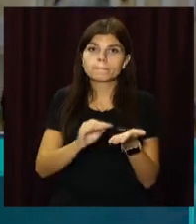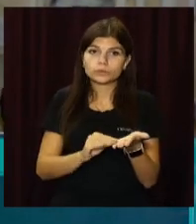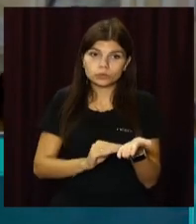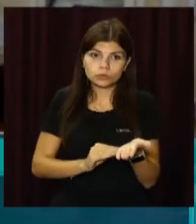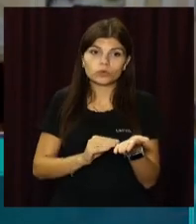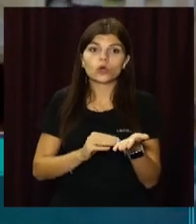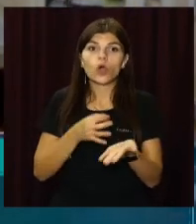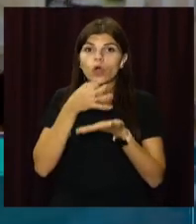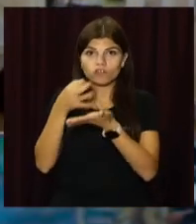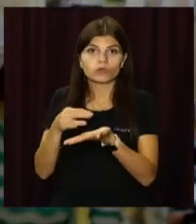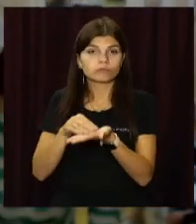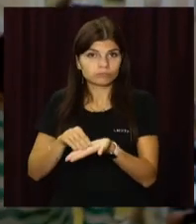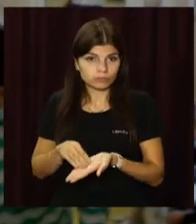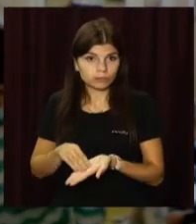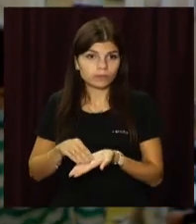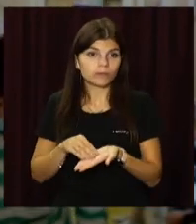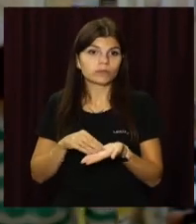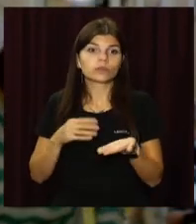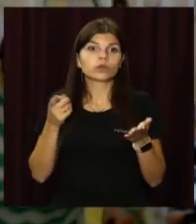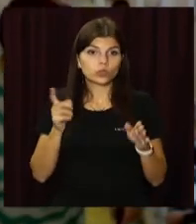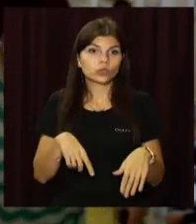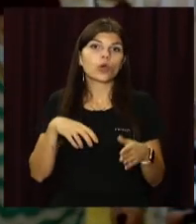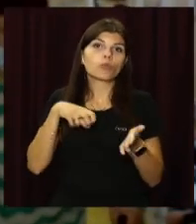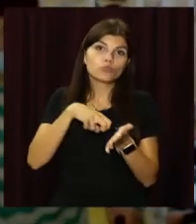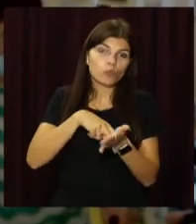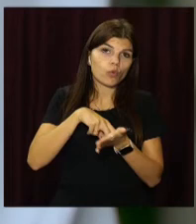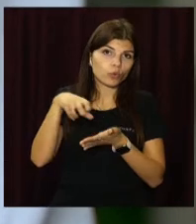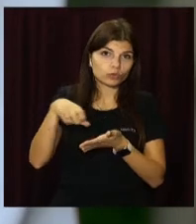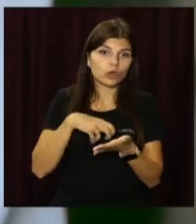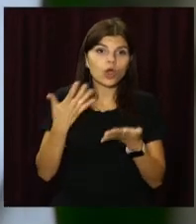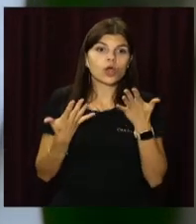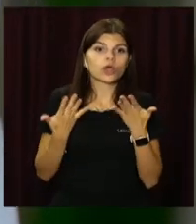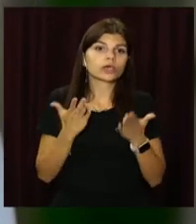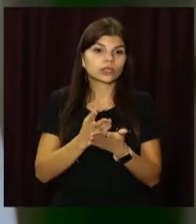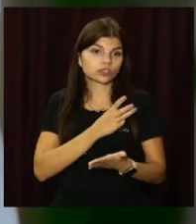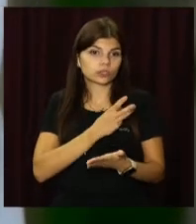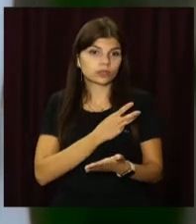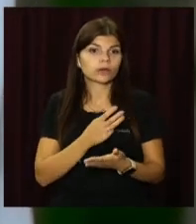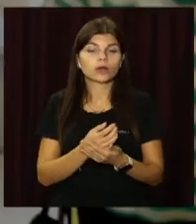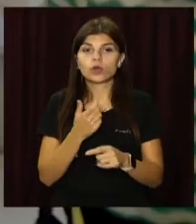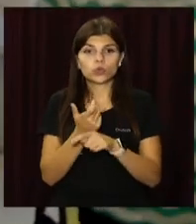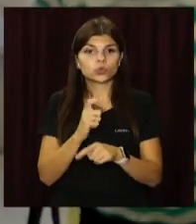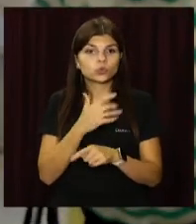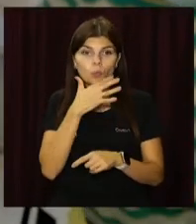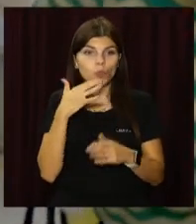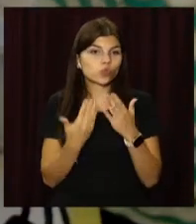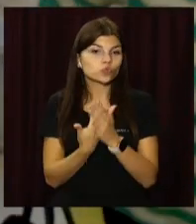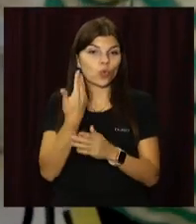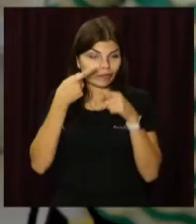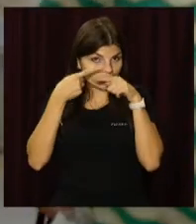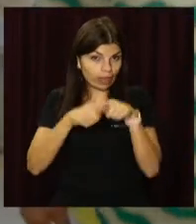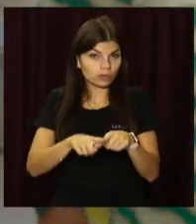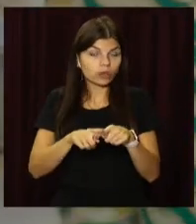ми відповідаємо письмово, навіть поштою, якщо є таке бажання. Дуже багато нових технологій,